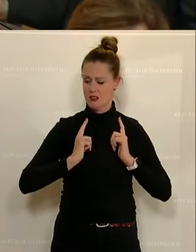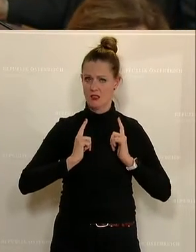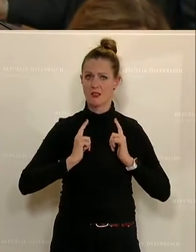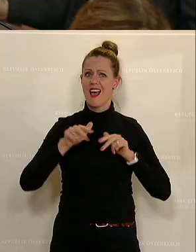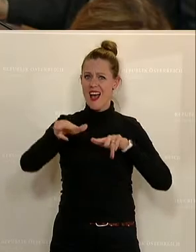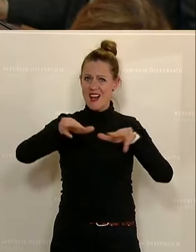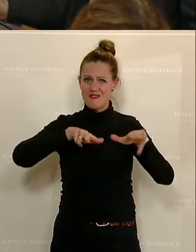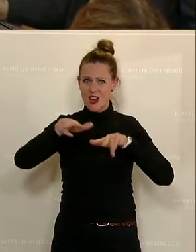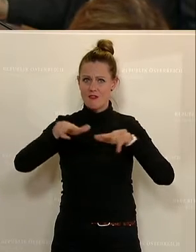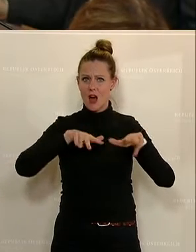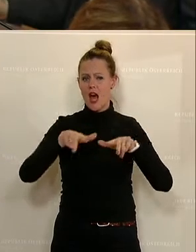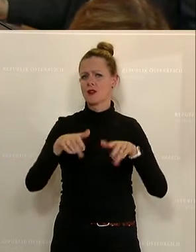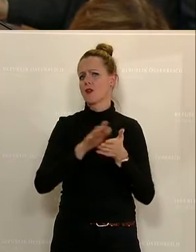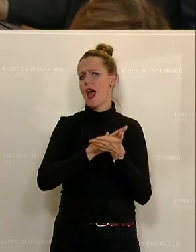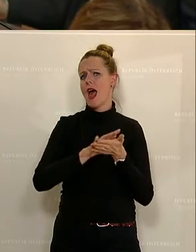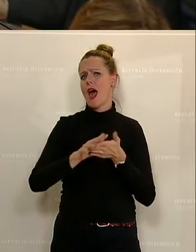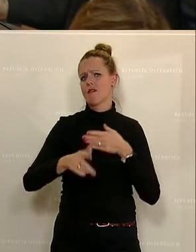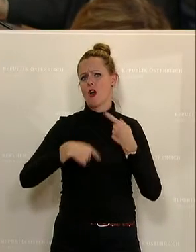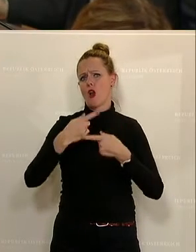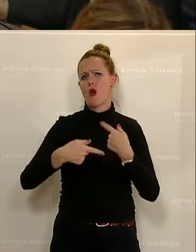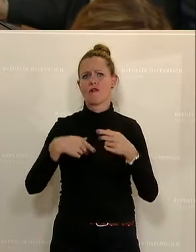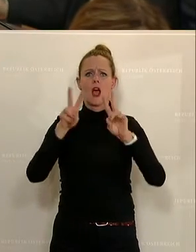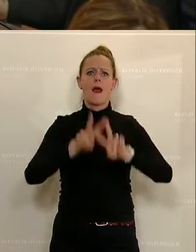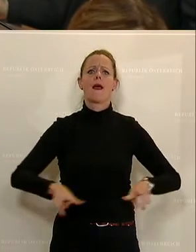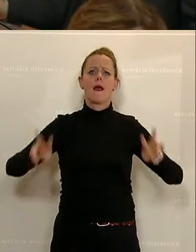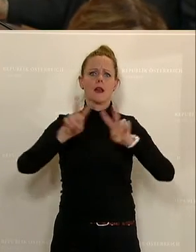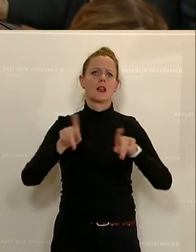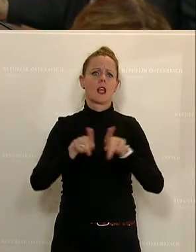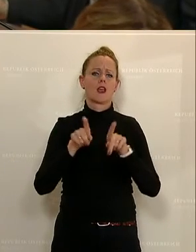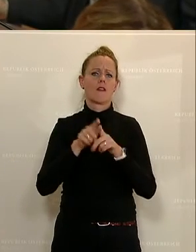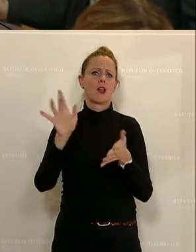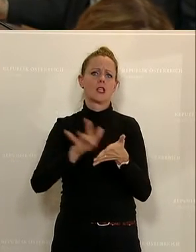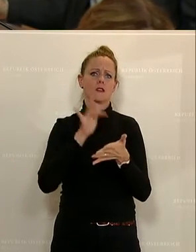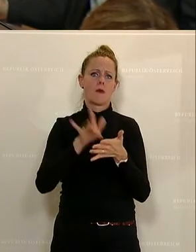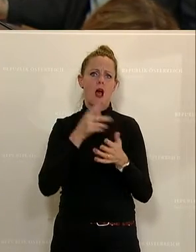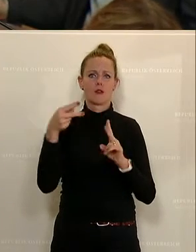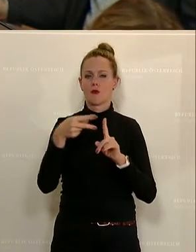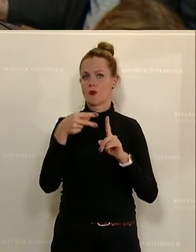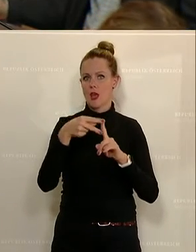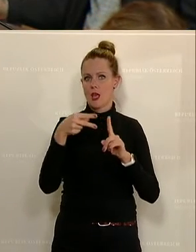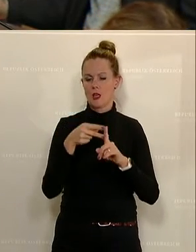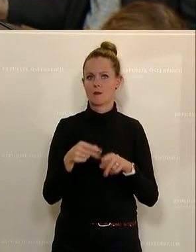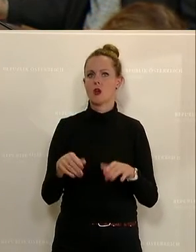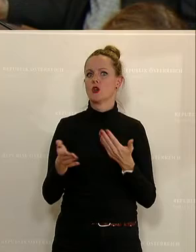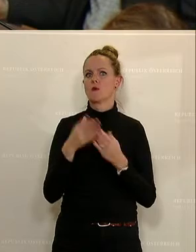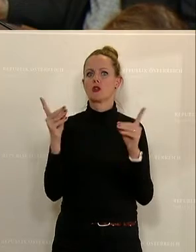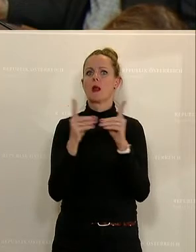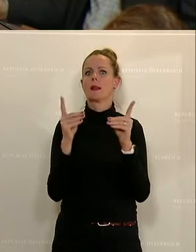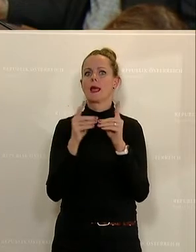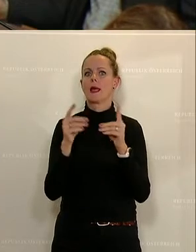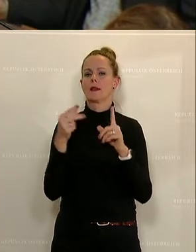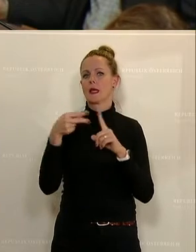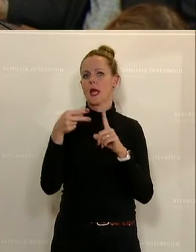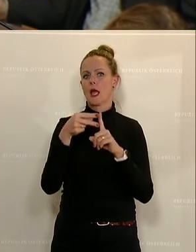Verwaltung heute so einfach funktioniert wie das neueste Smartphone-App. Also so einfach wie das neueste Dating-App sollte auch die